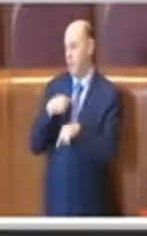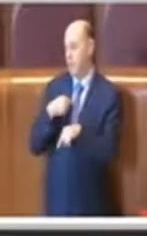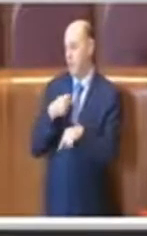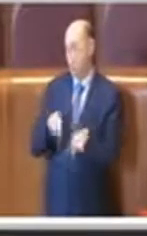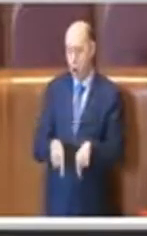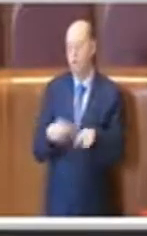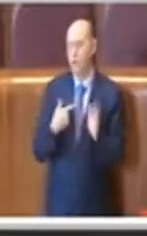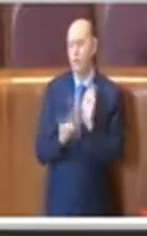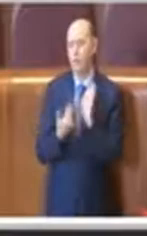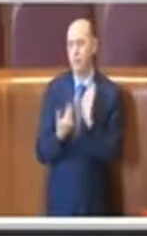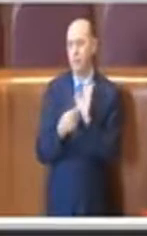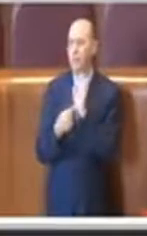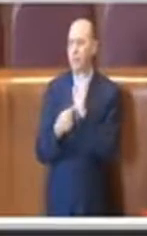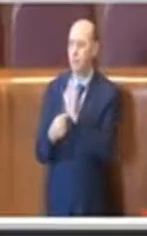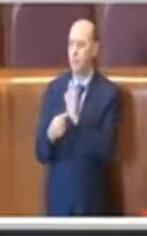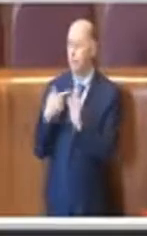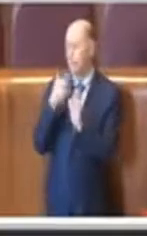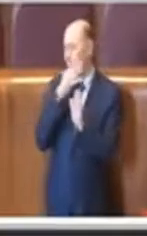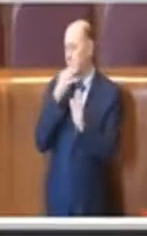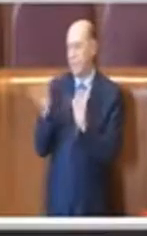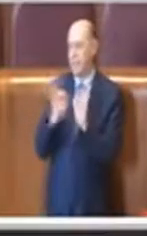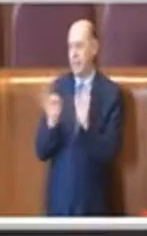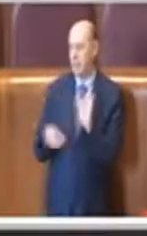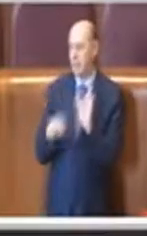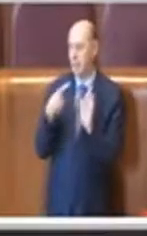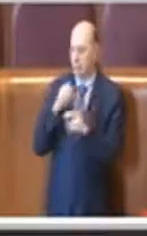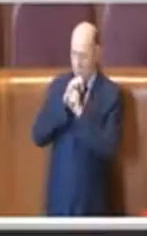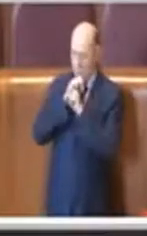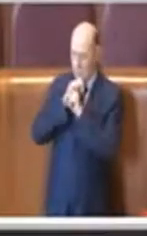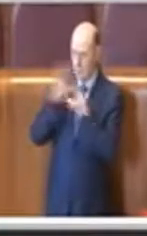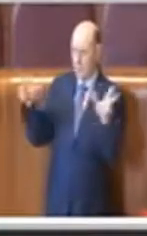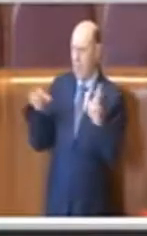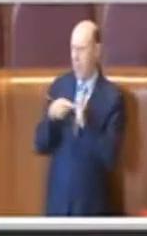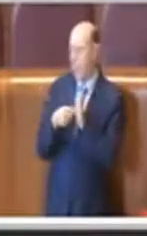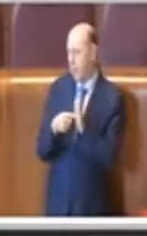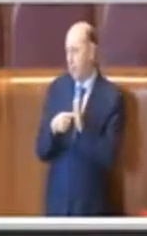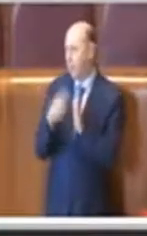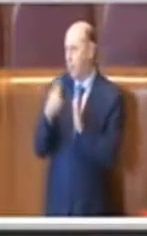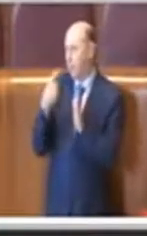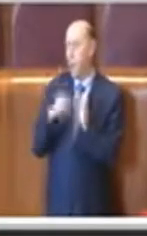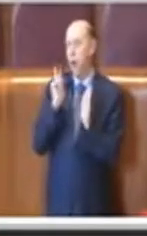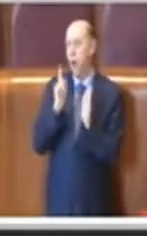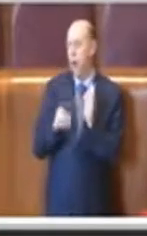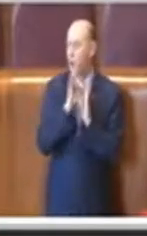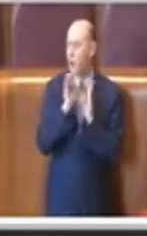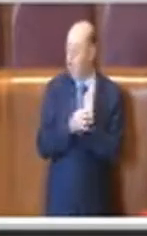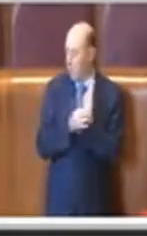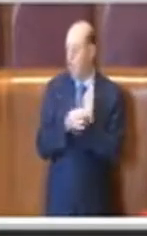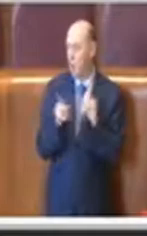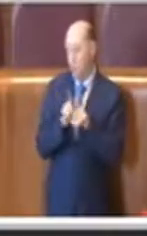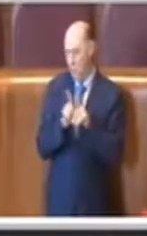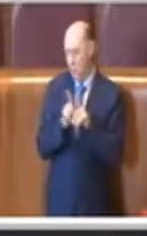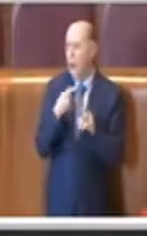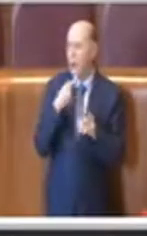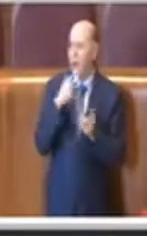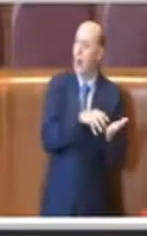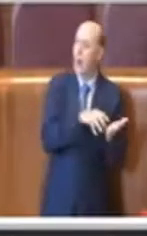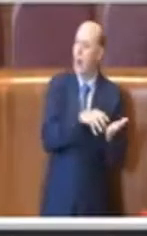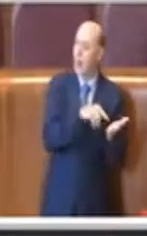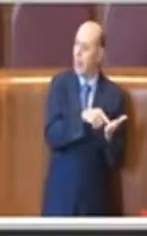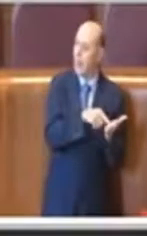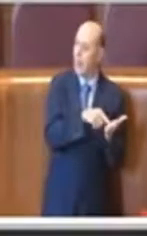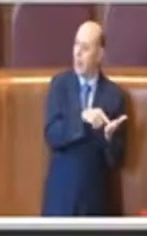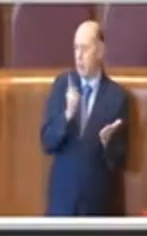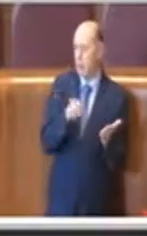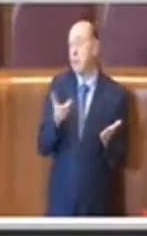oggi è davvero un bellissimo segnale come per l'ordine del giorno mi immagino che anche la delibera venga